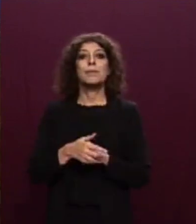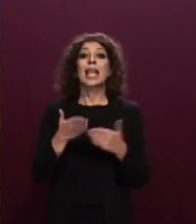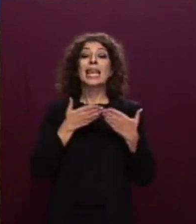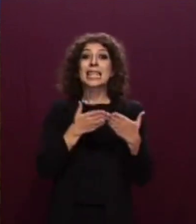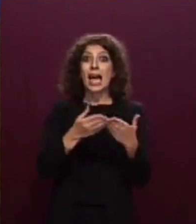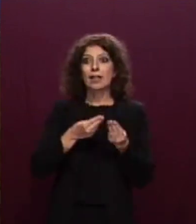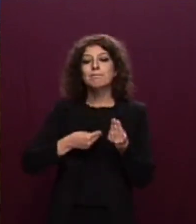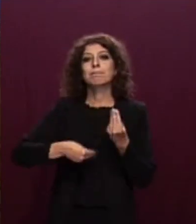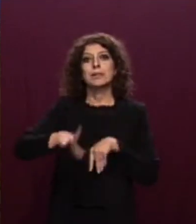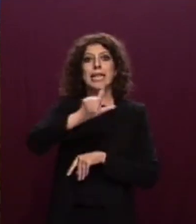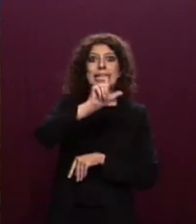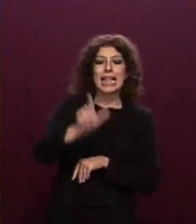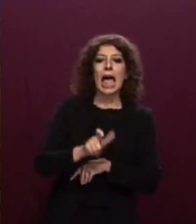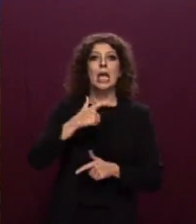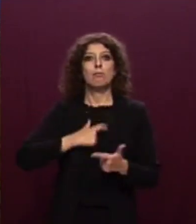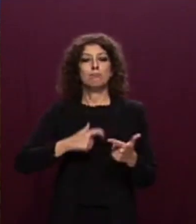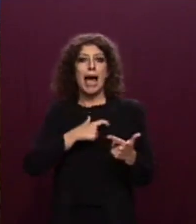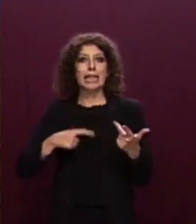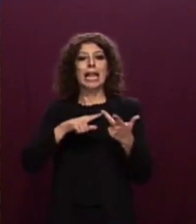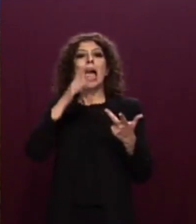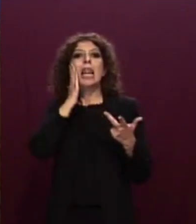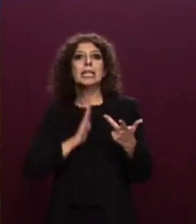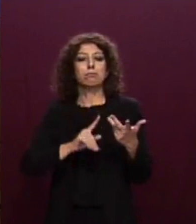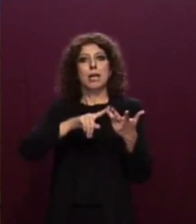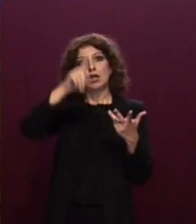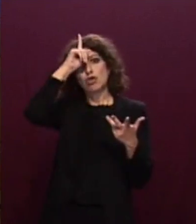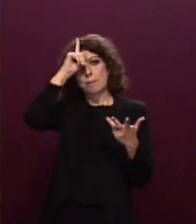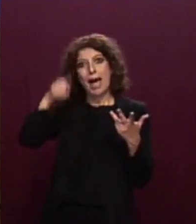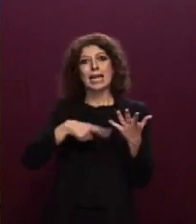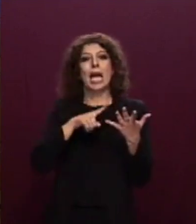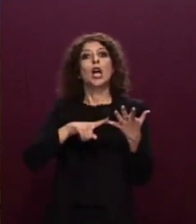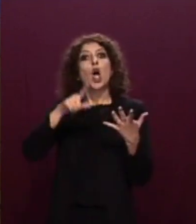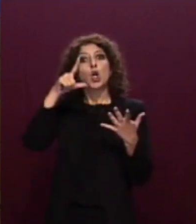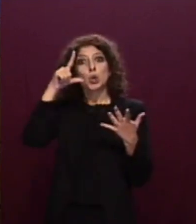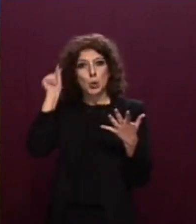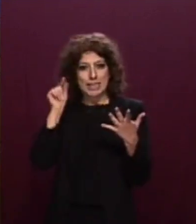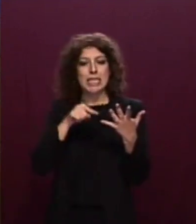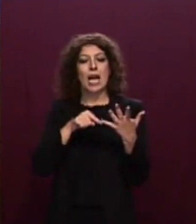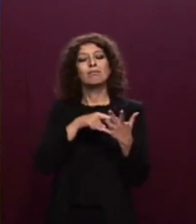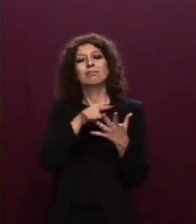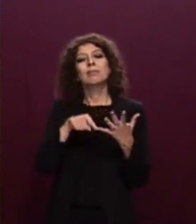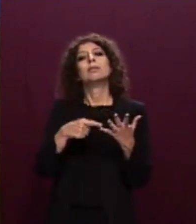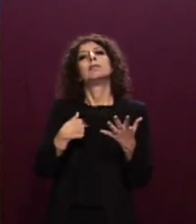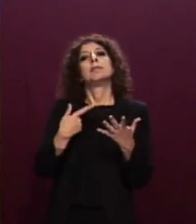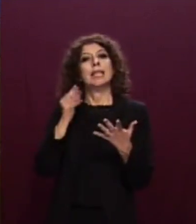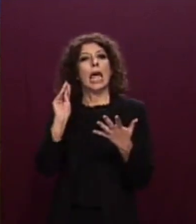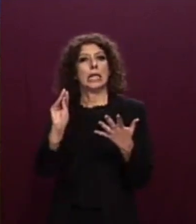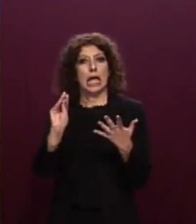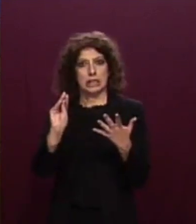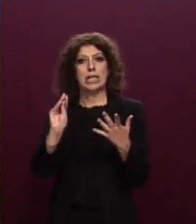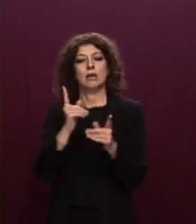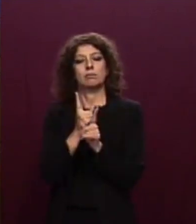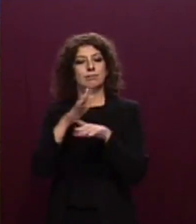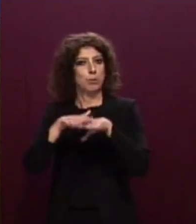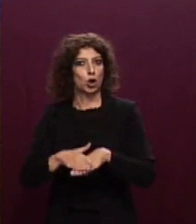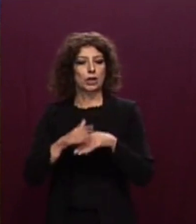oltre che maltesi, libiche, tedesche e tunisini, diverse richieste di place of safety. Il 7 novembre, data la criticità delle